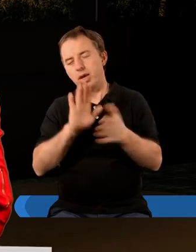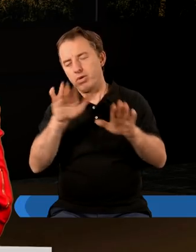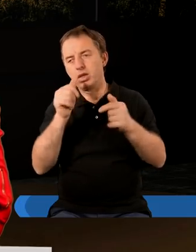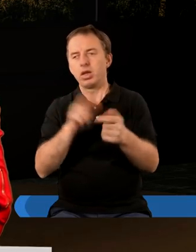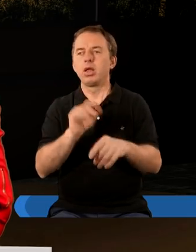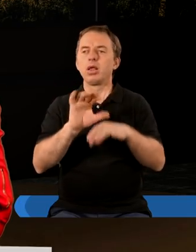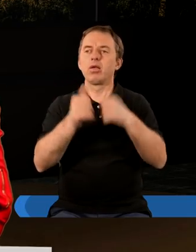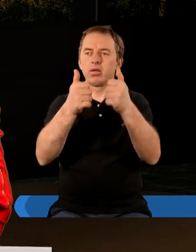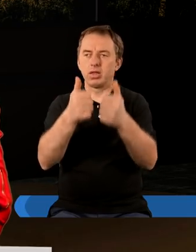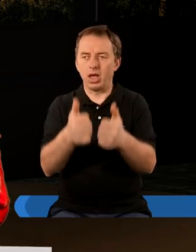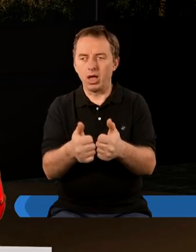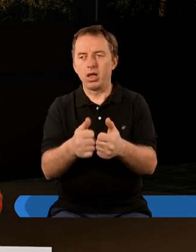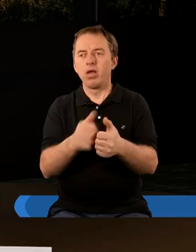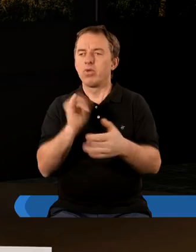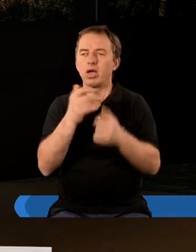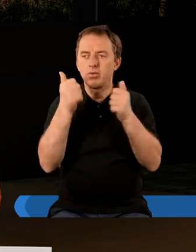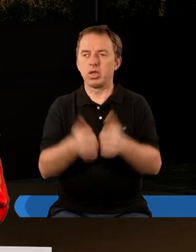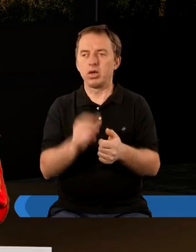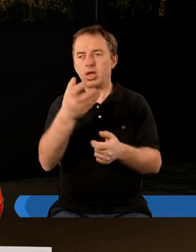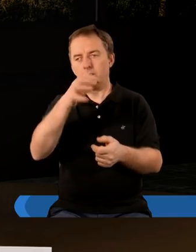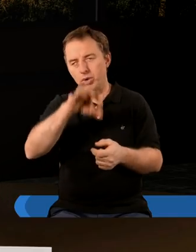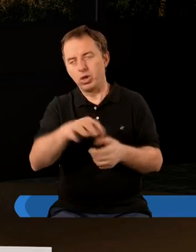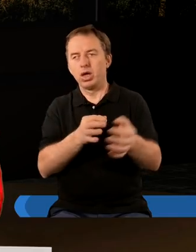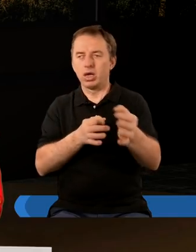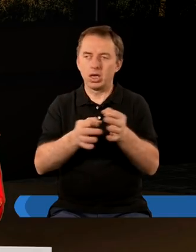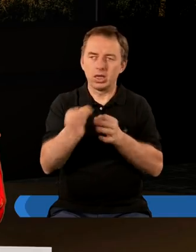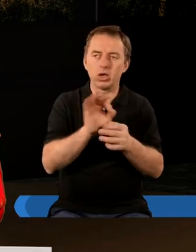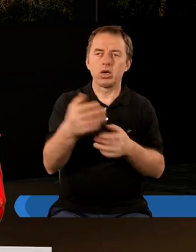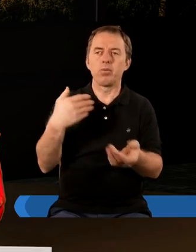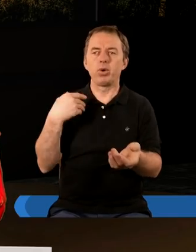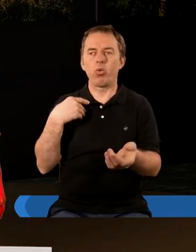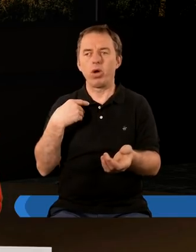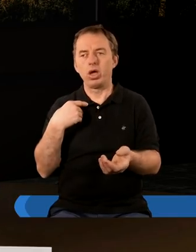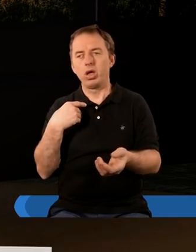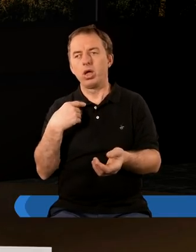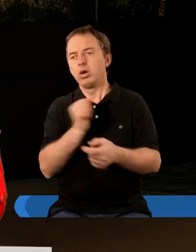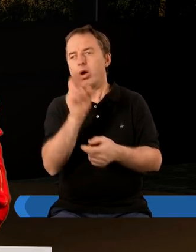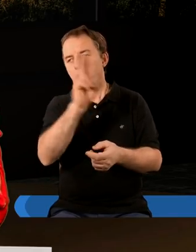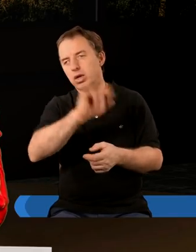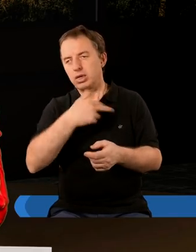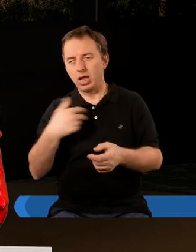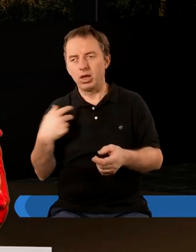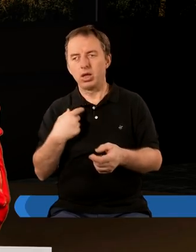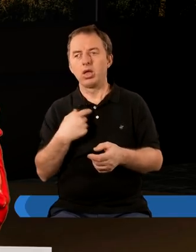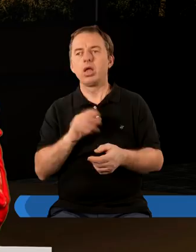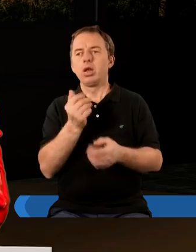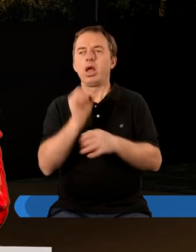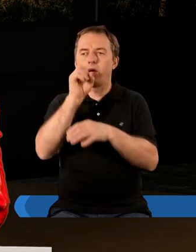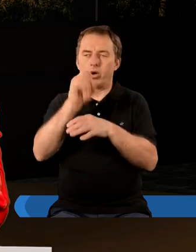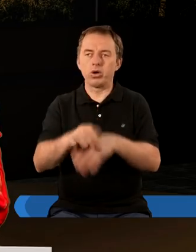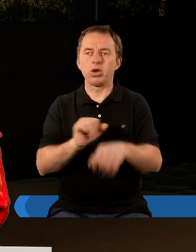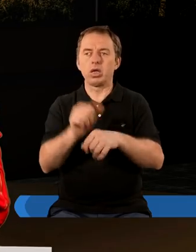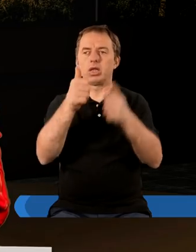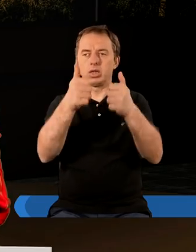względu na to w jakim jesteśmy stanie czy w jakim stanie te zbory historycznie były czy ktokolwiek z nas to chyba